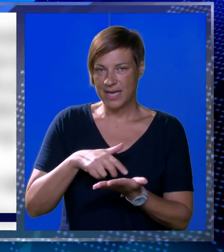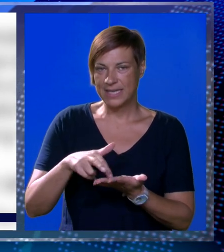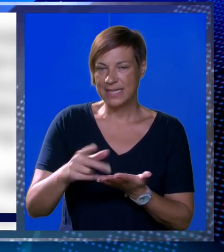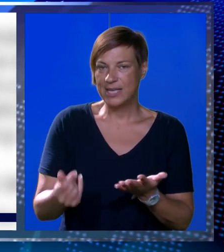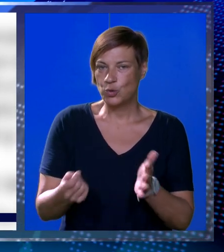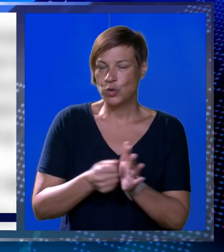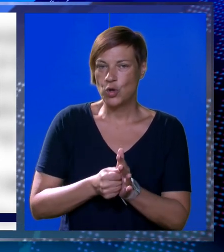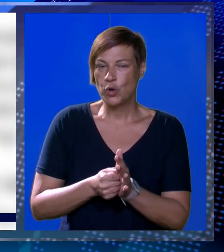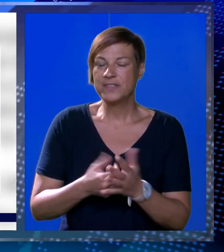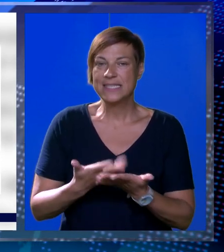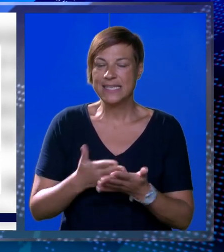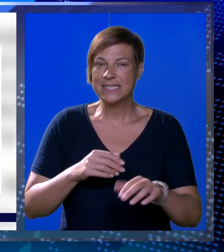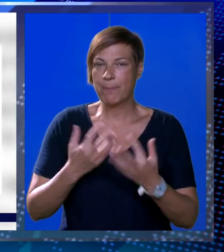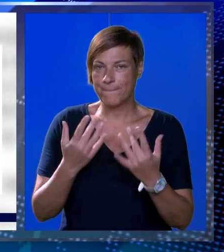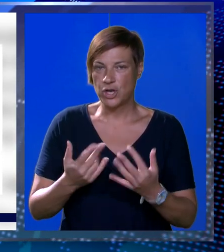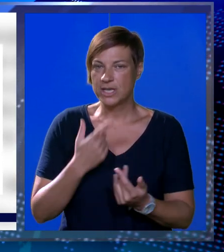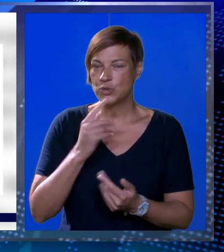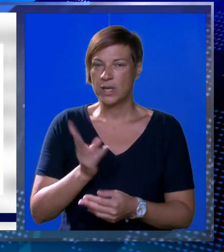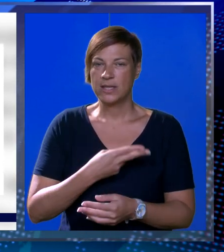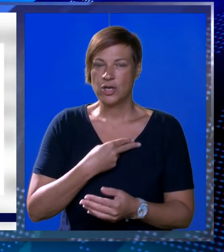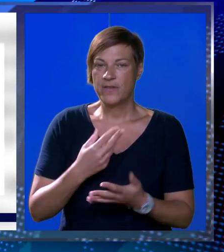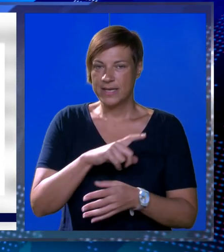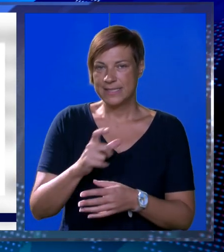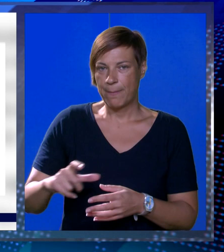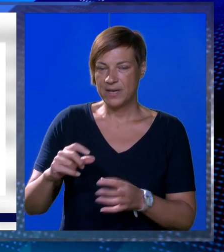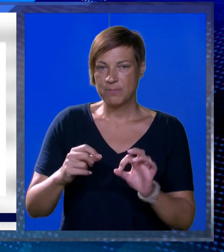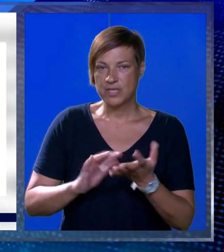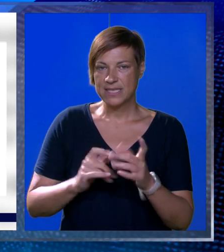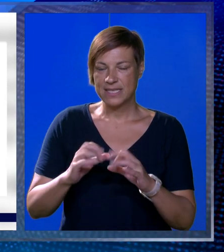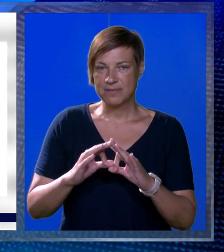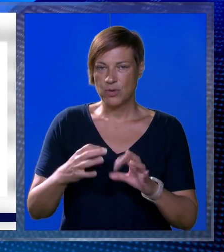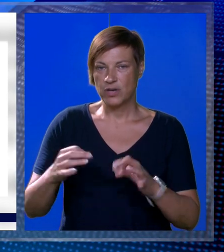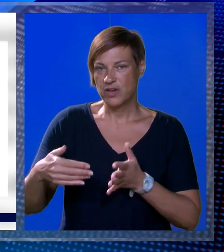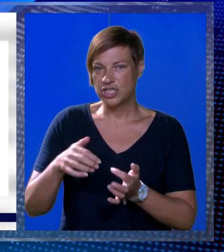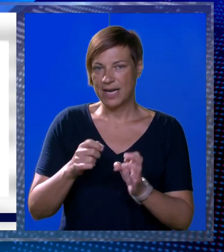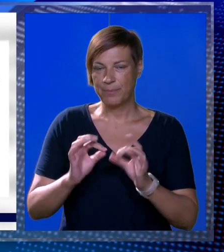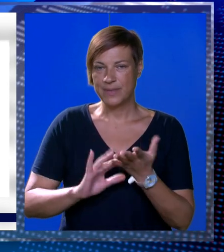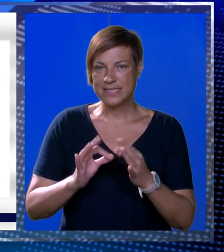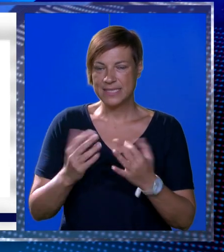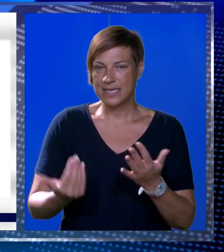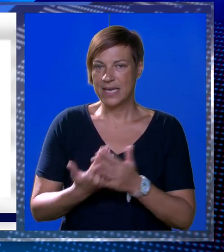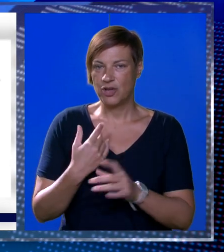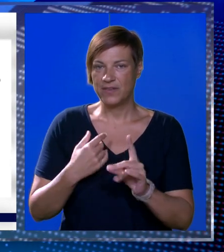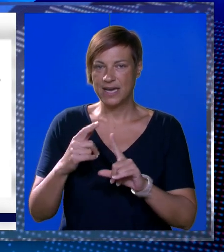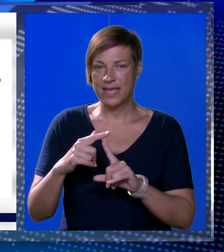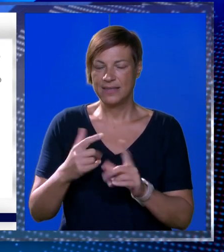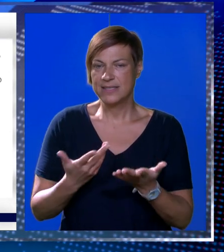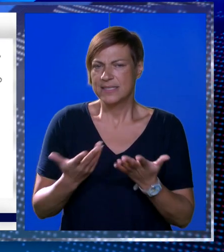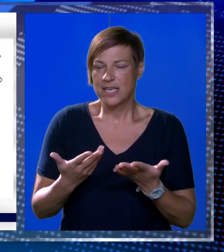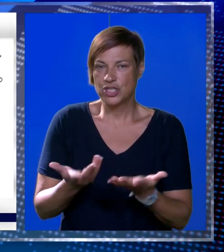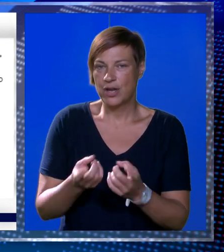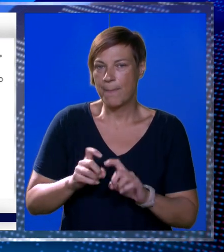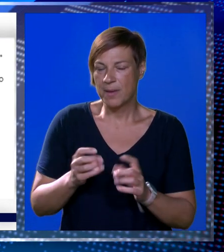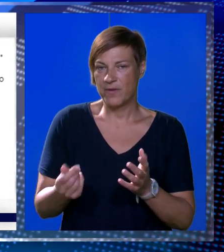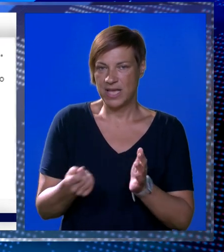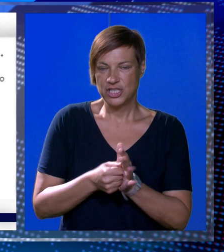idu silni novci iz proračuna tko je odgovoran za primorske smokve hoće li Bistrina postati novi ratac zašto